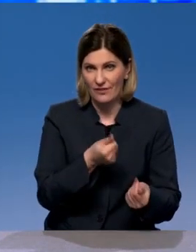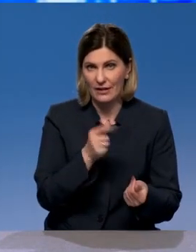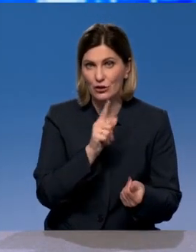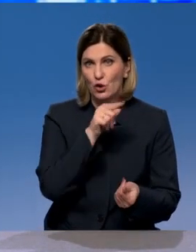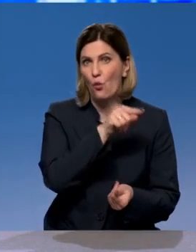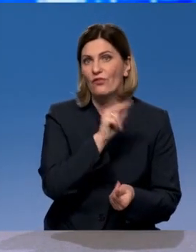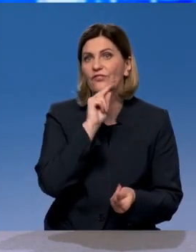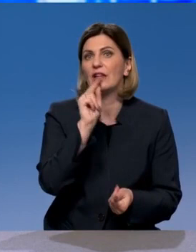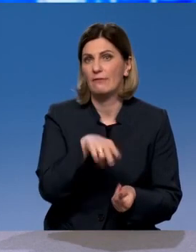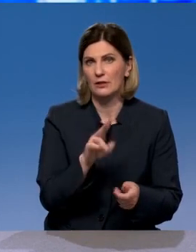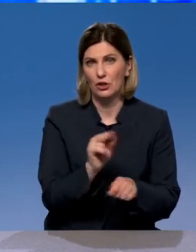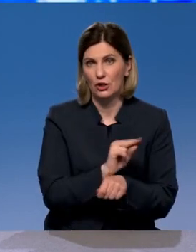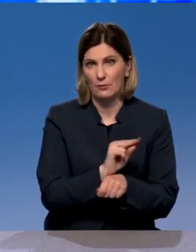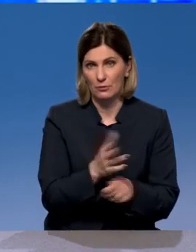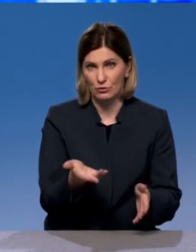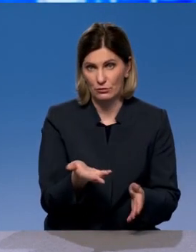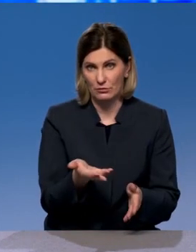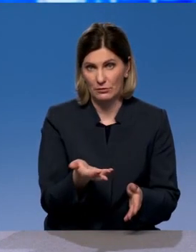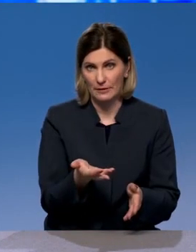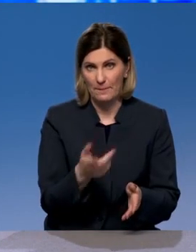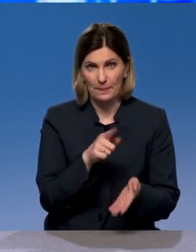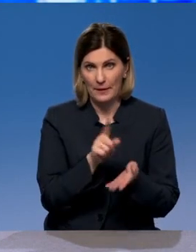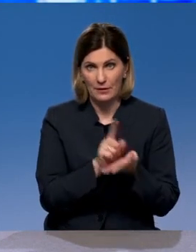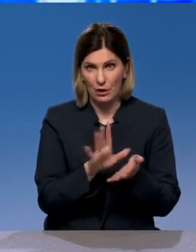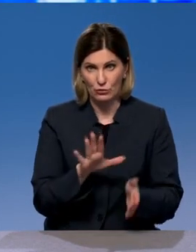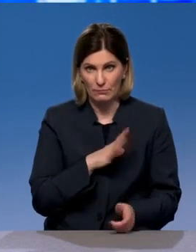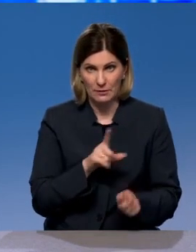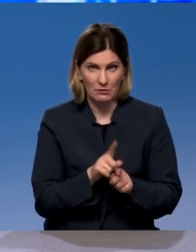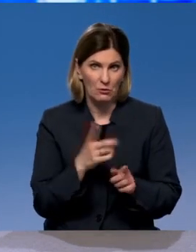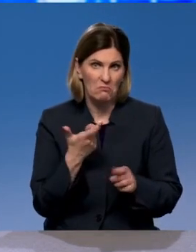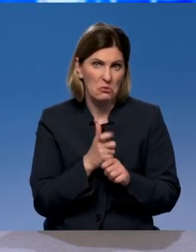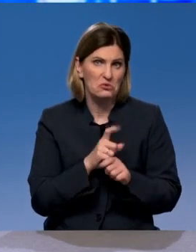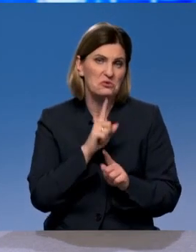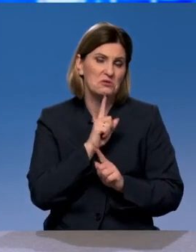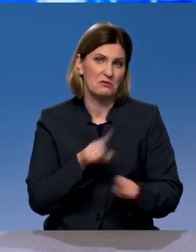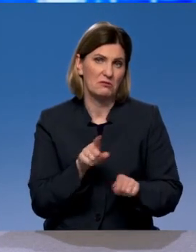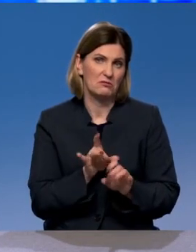территории Тутаева плохо ехать. Вот этого быть не должно. Это какая-то странная такая причина.